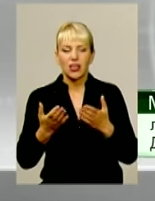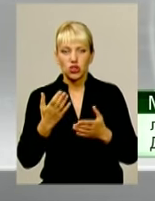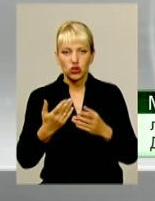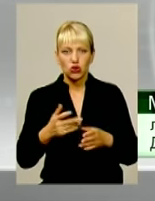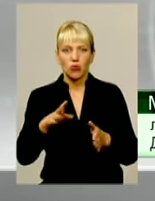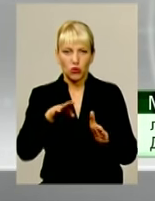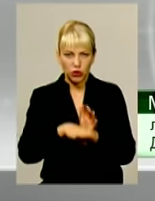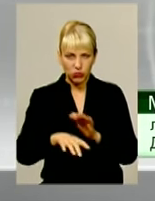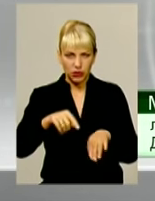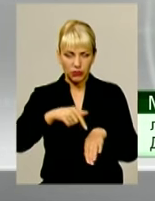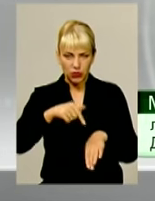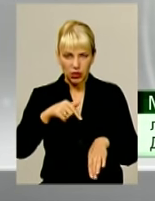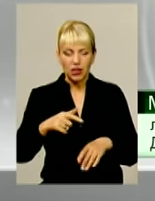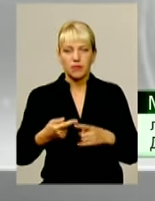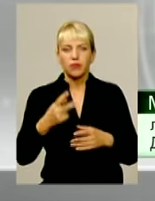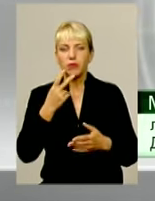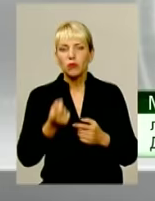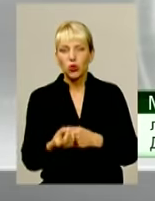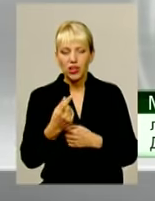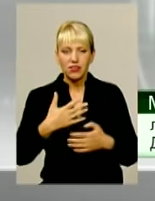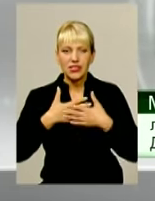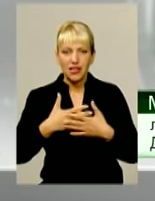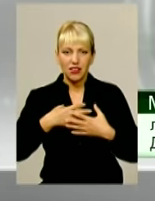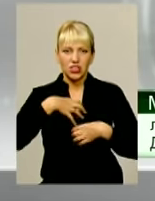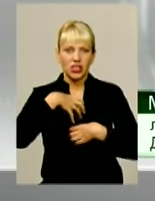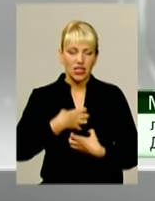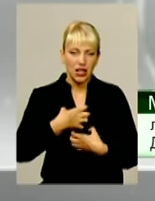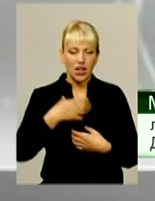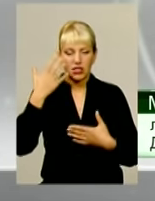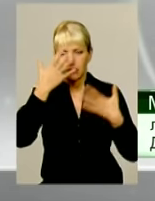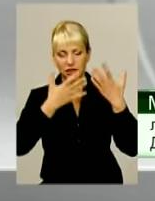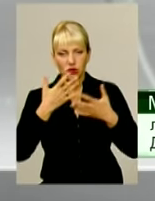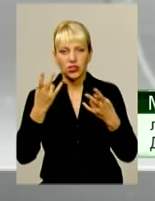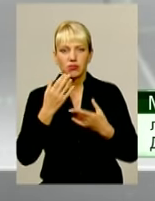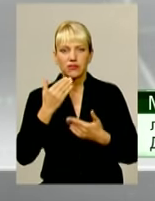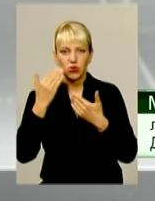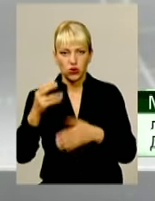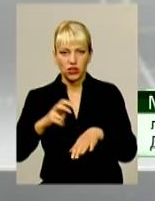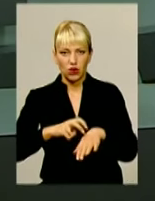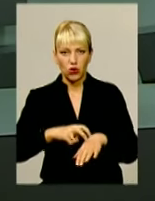захворювання або нездуження, поява ознак задишки, кашлю, безсоння, необхідно звернутися до лікаря.